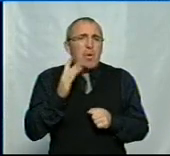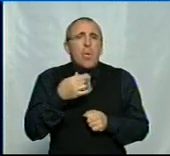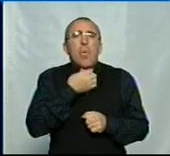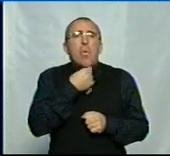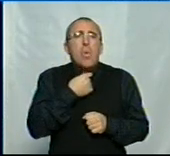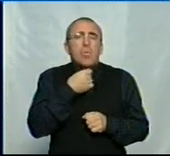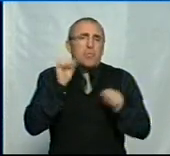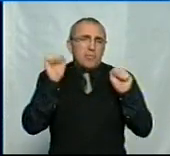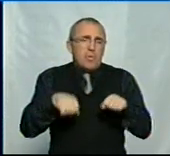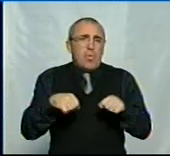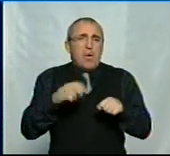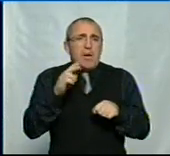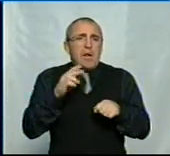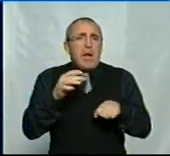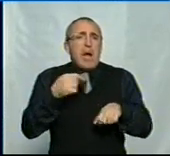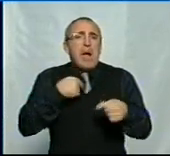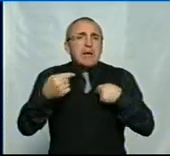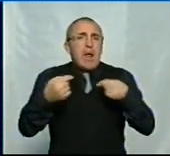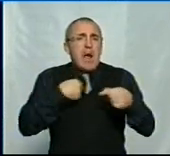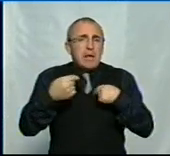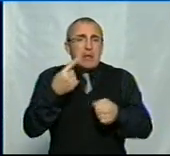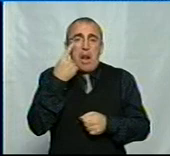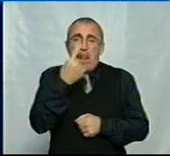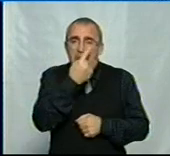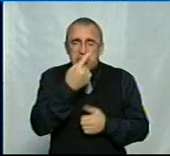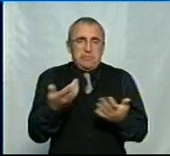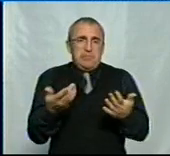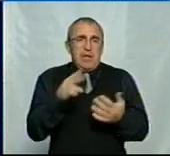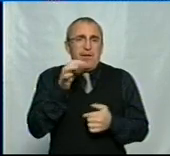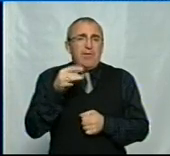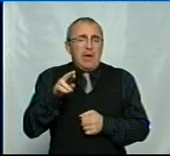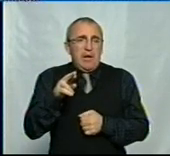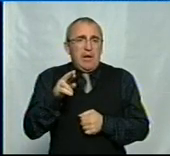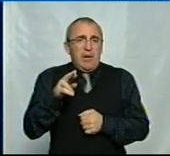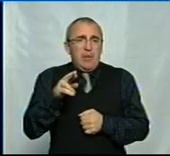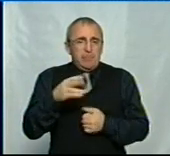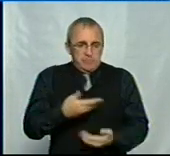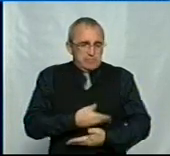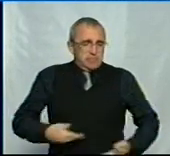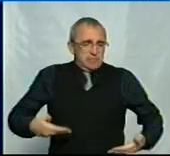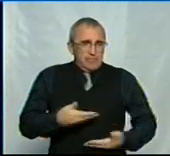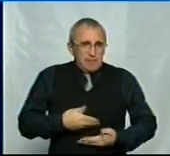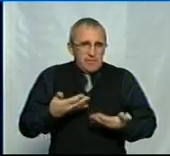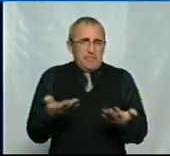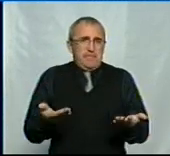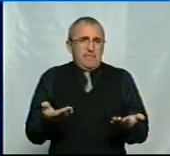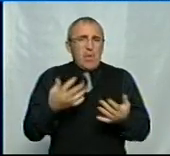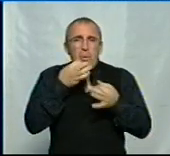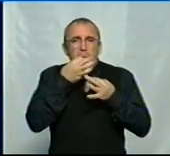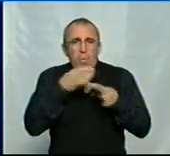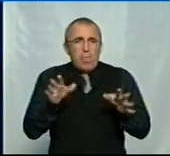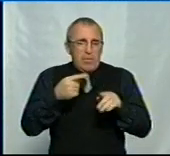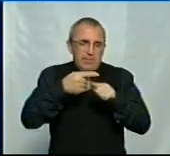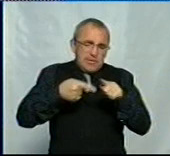горлі. Це може бути діфтерія рани, діфтерія глас, діфтерія статевих органів. Тобто, любий